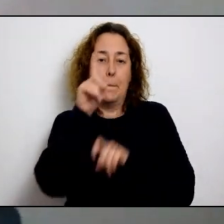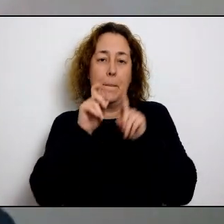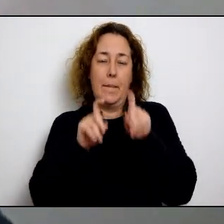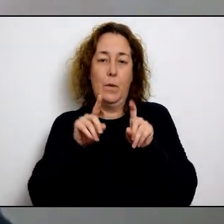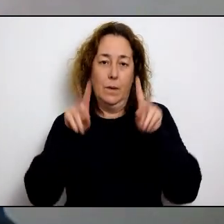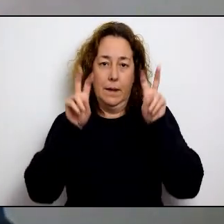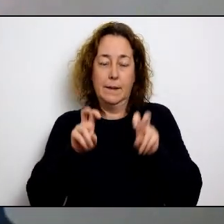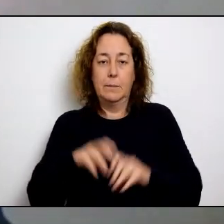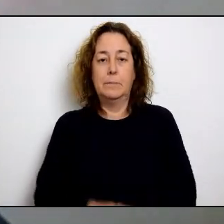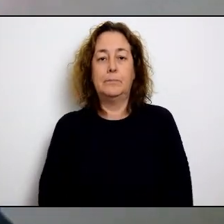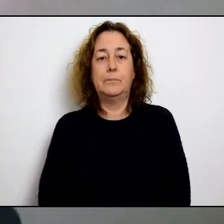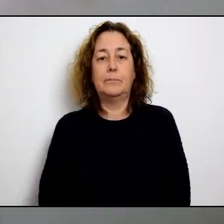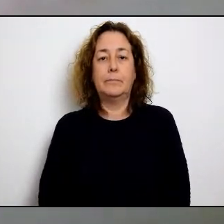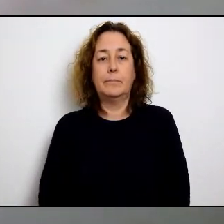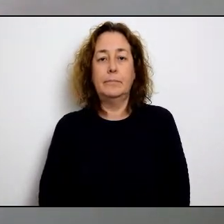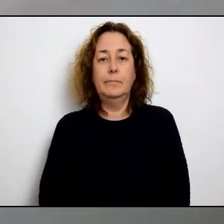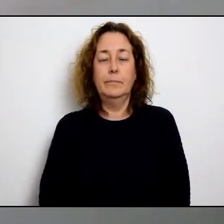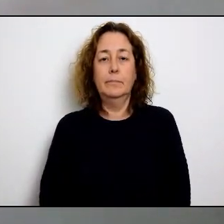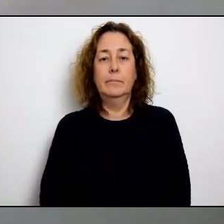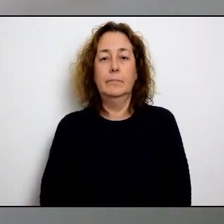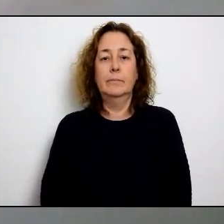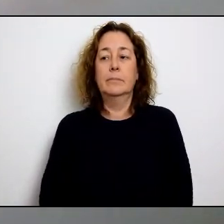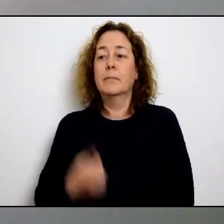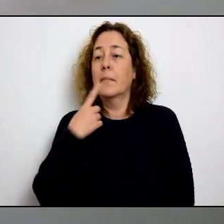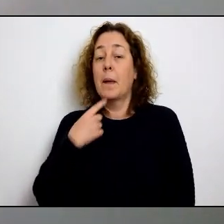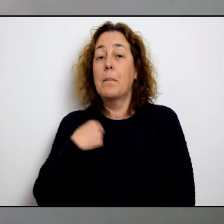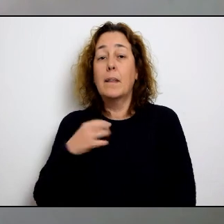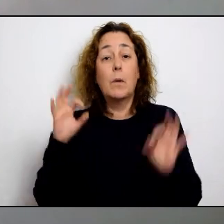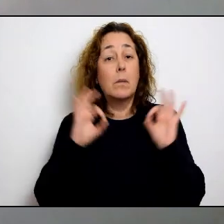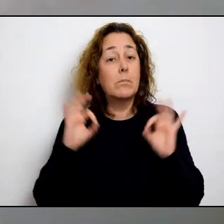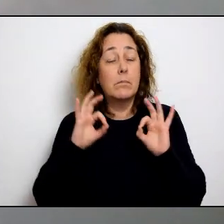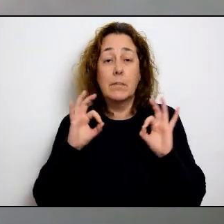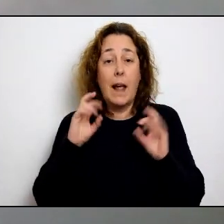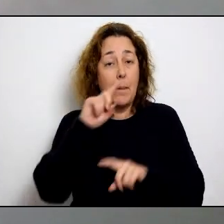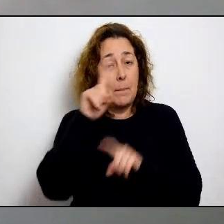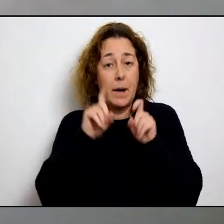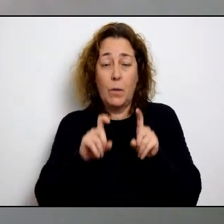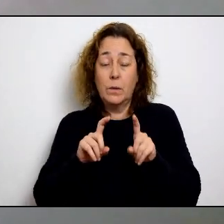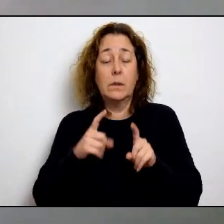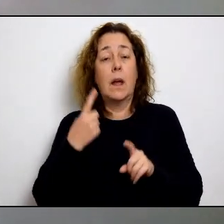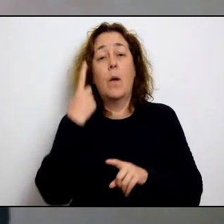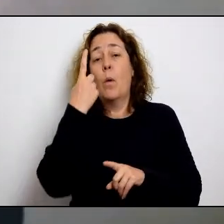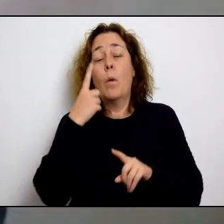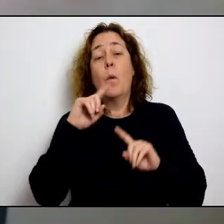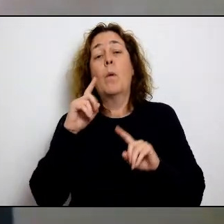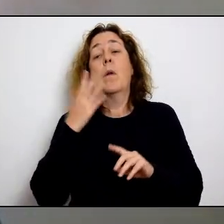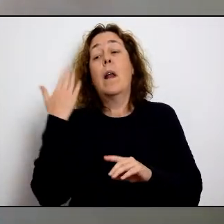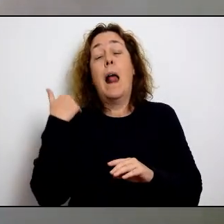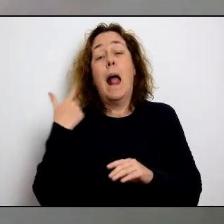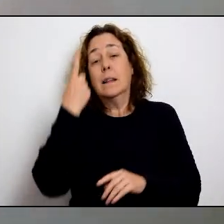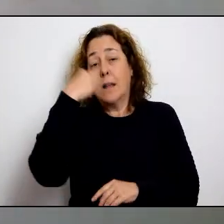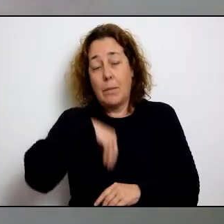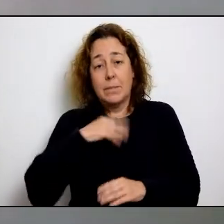i demanaria si hi ha si hi ha qualca qualca pregunta al respecte sembla ser que